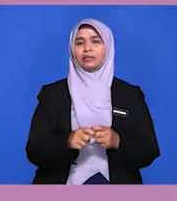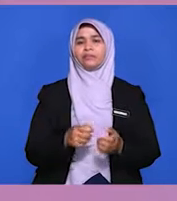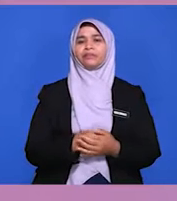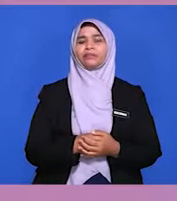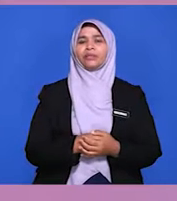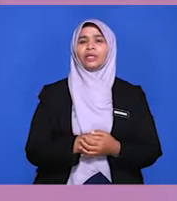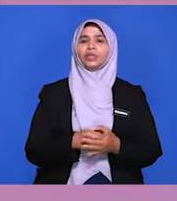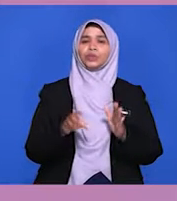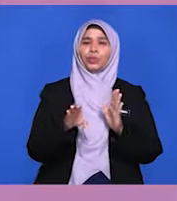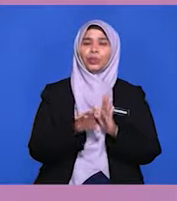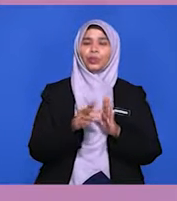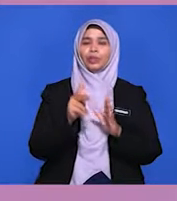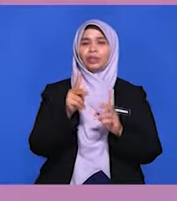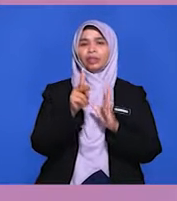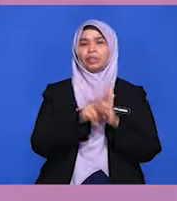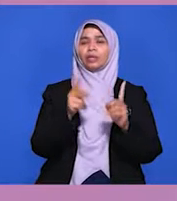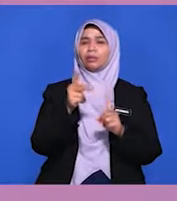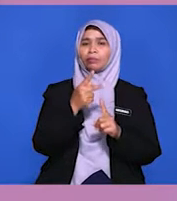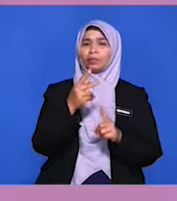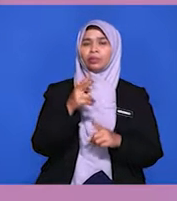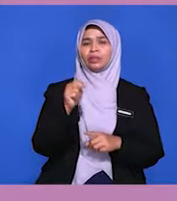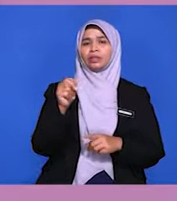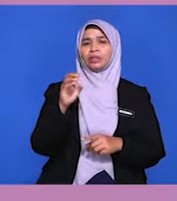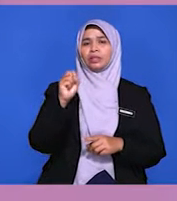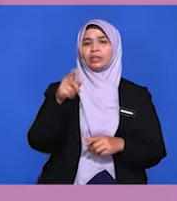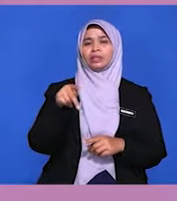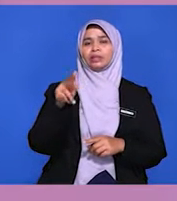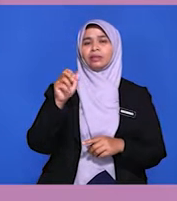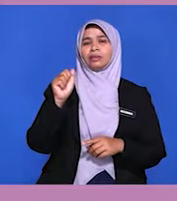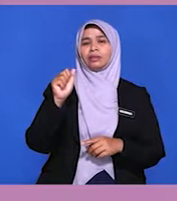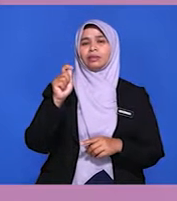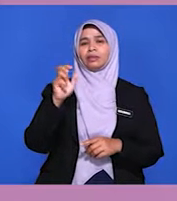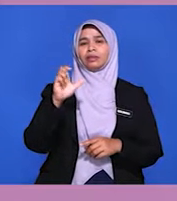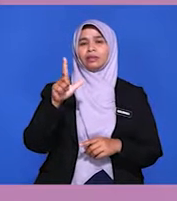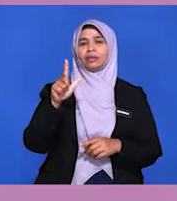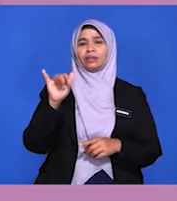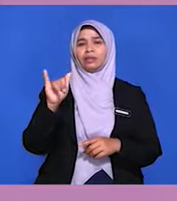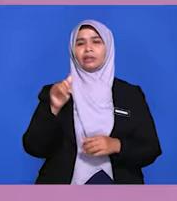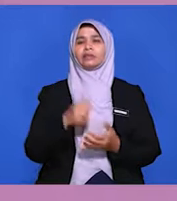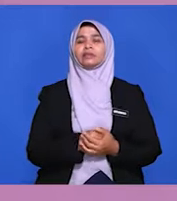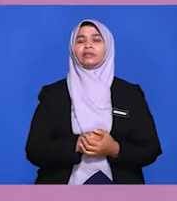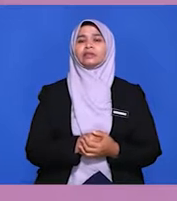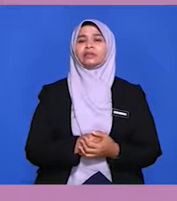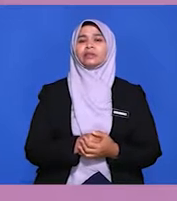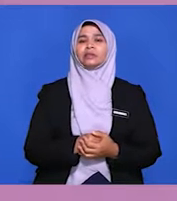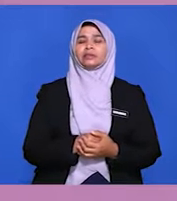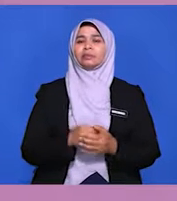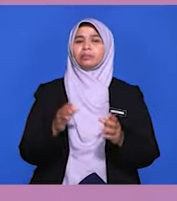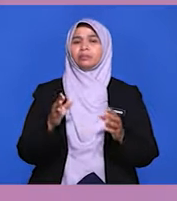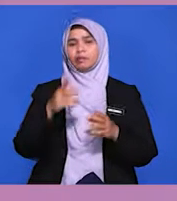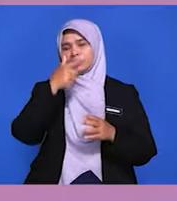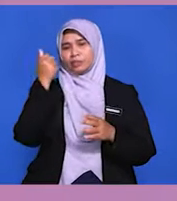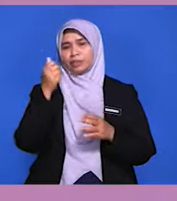gugusan kepulauan spreadly antara negara serantau dan negara Cina menyebabkan keselamatan dan kepentingan